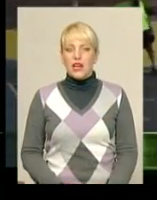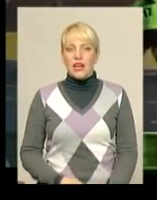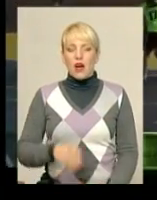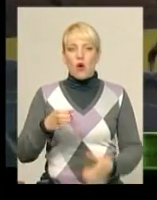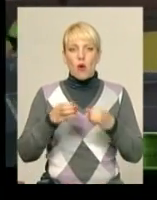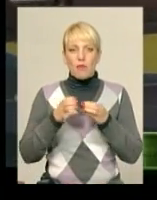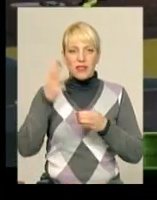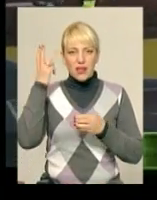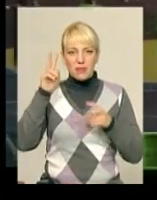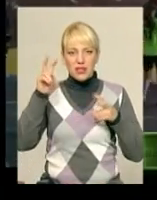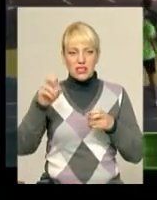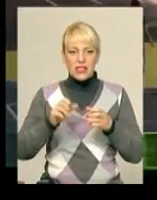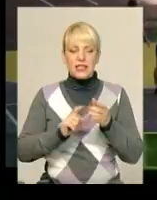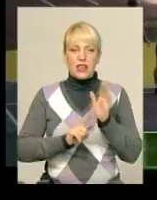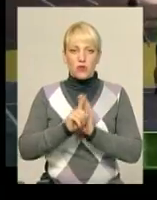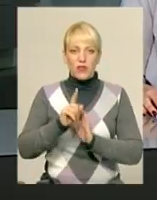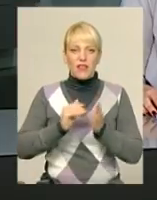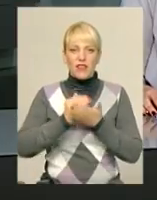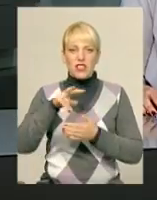стартувала в вищій гандбольній лізі України.